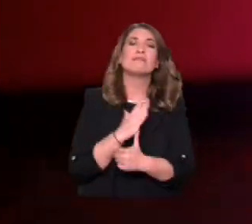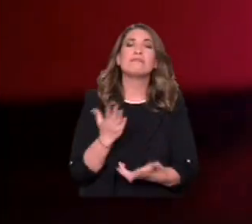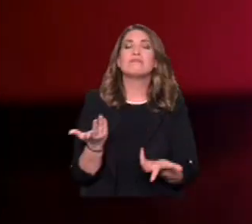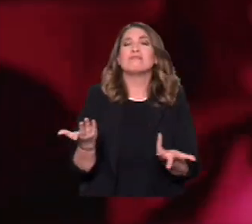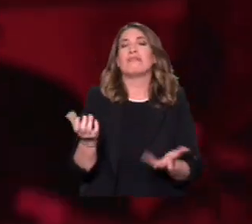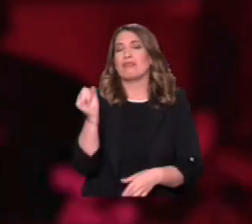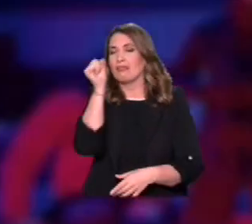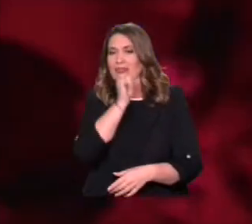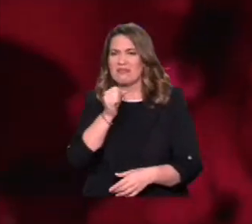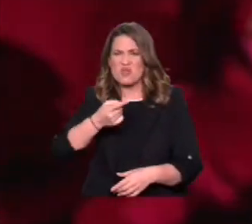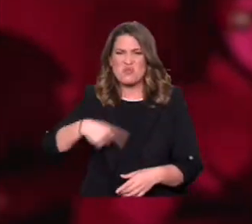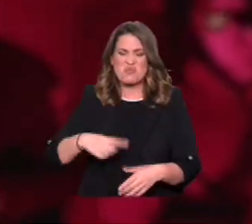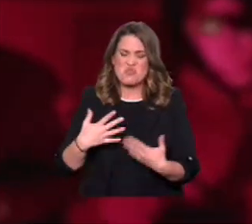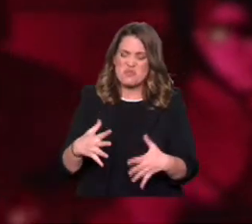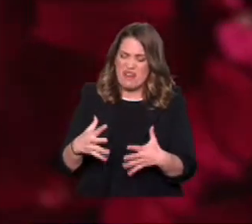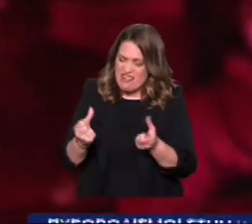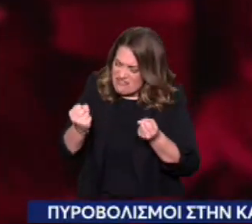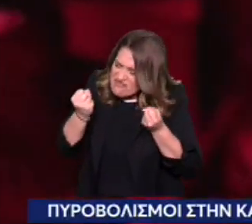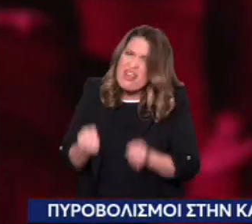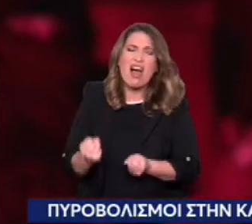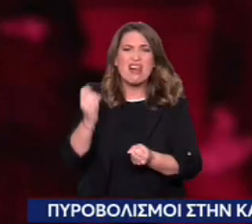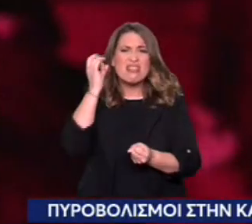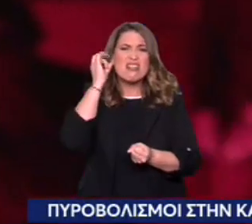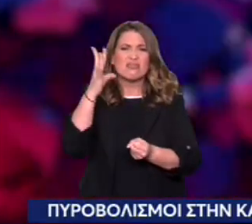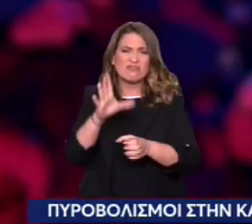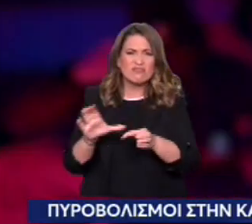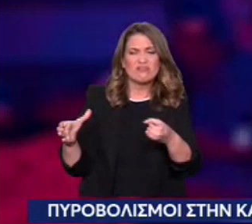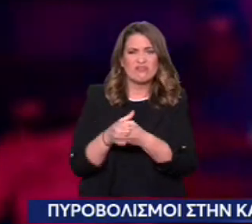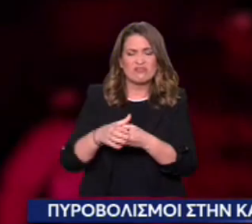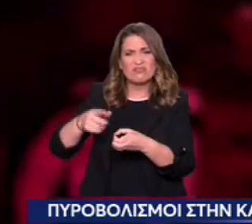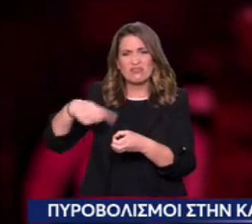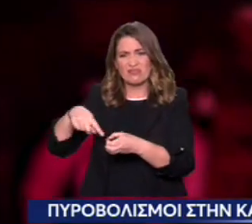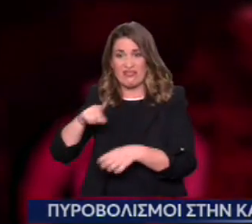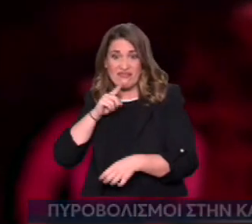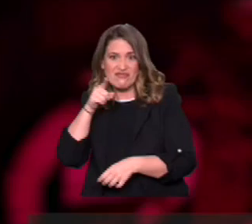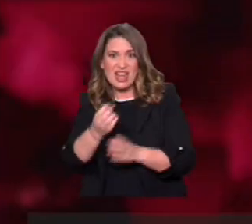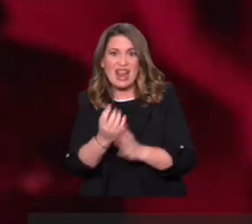Είναι σκληροπυρηνική συμμορία στην οποία ανήκουν οι δράστες του φωνικού της Νέας Ιωνίας.